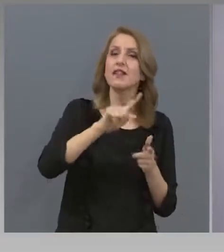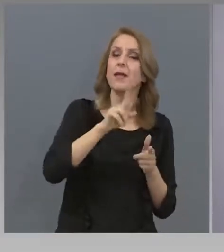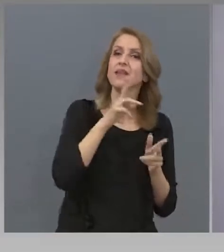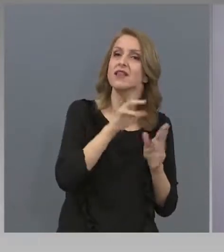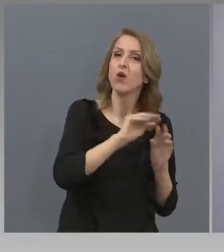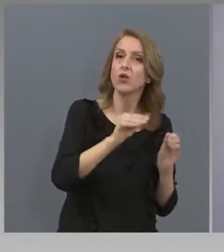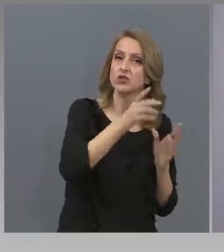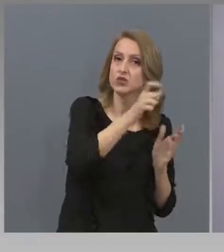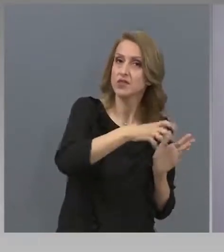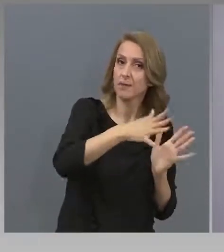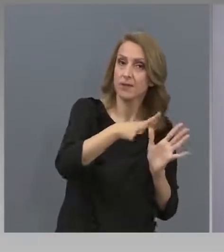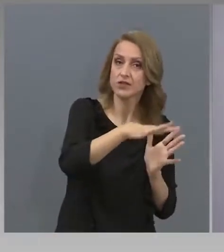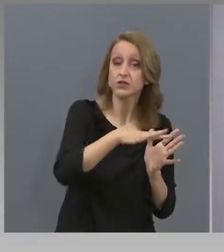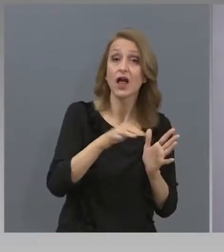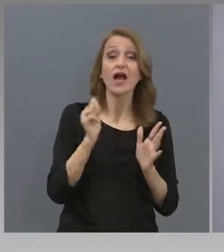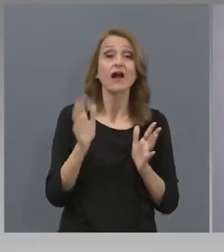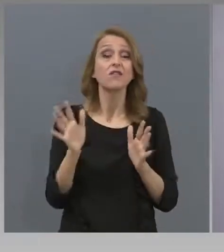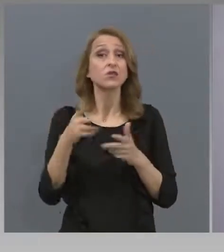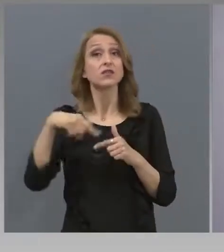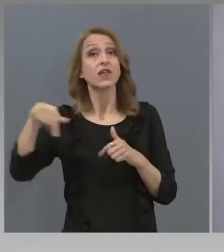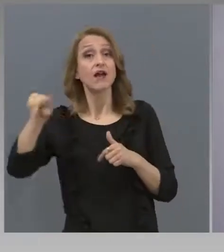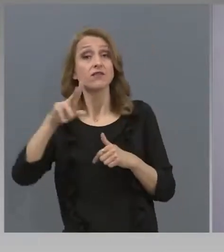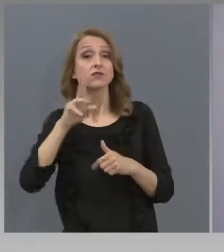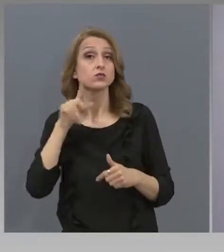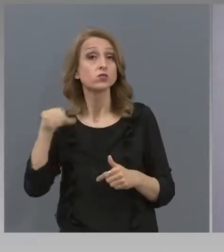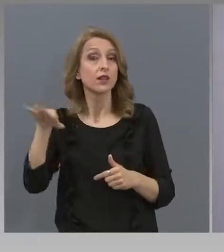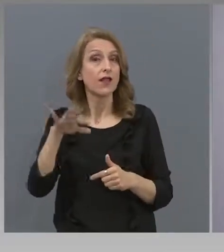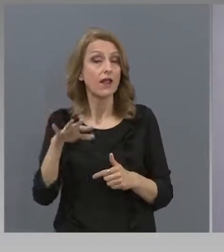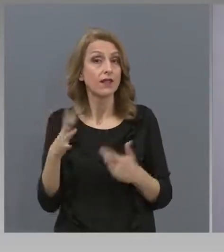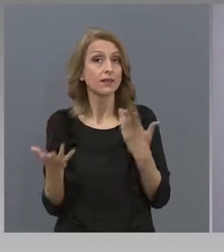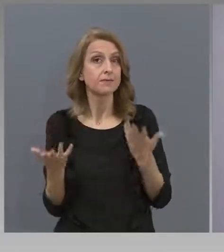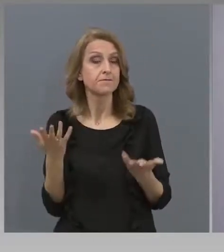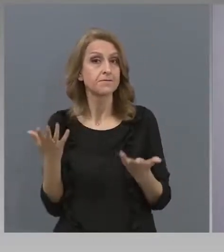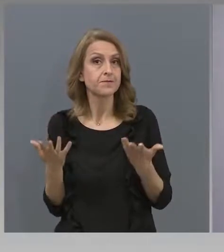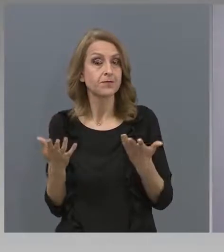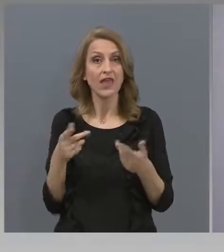учителите, господин министър? И ще си стигнали до там да останат с неплатен отпуск?